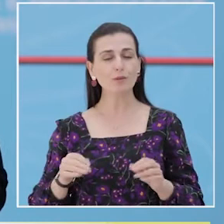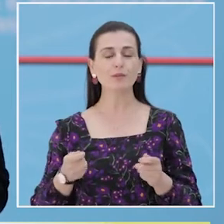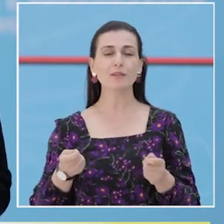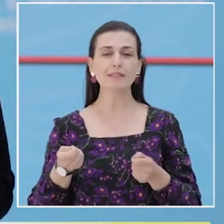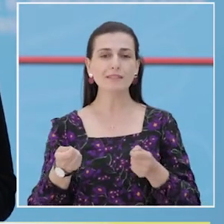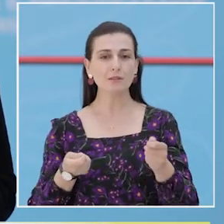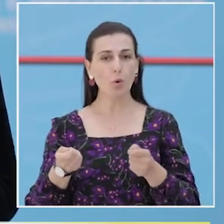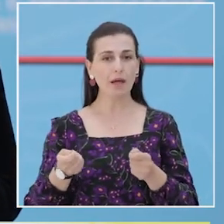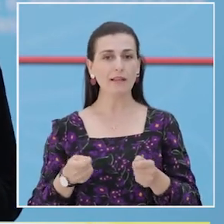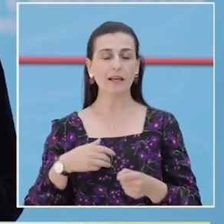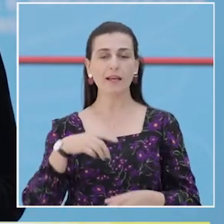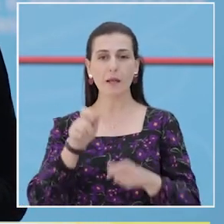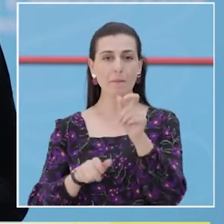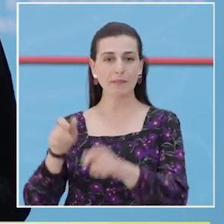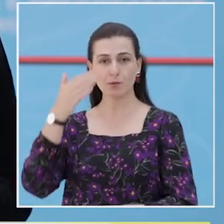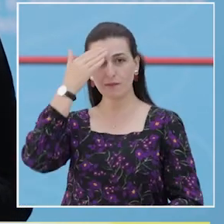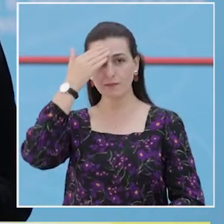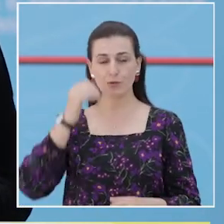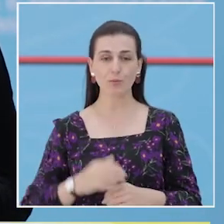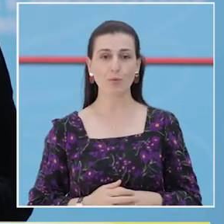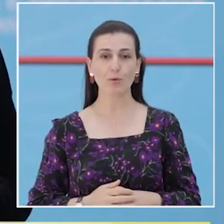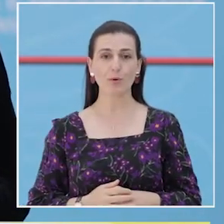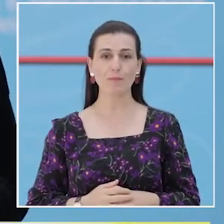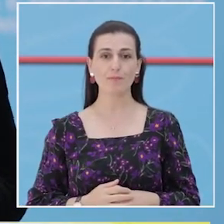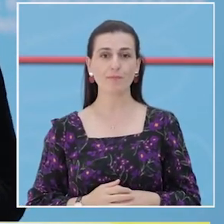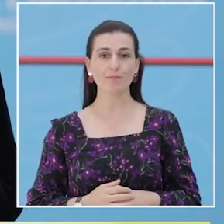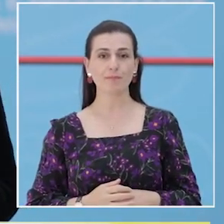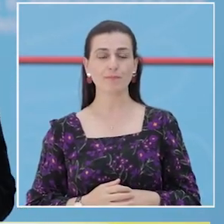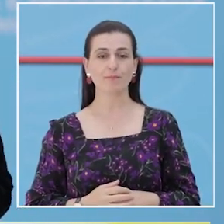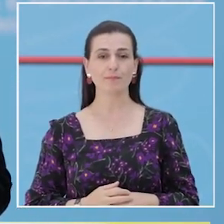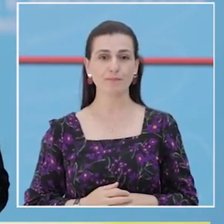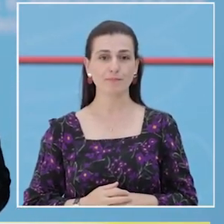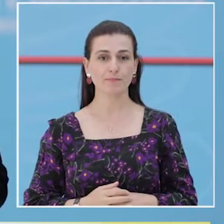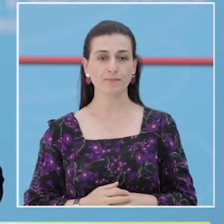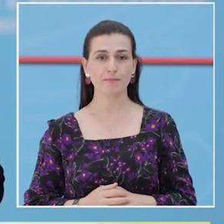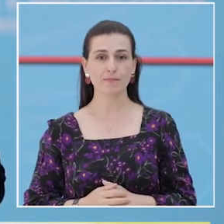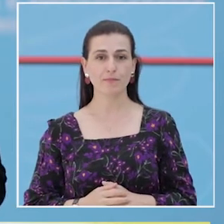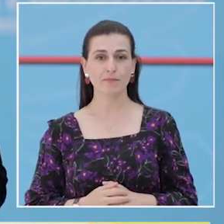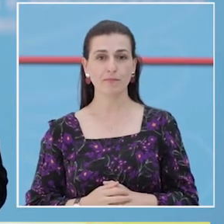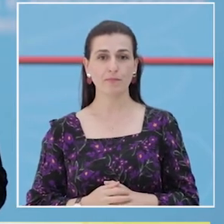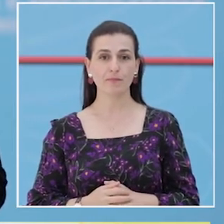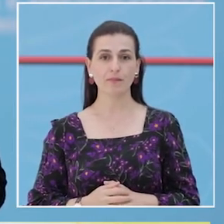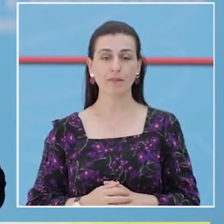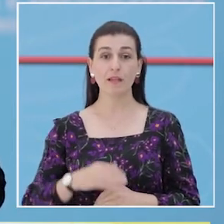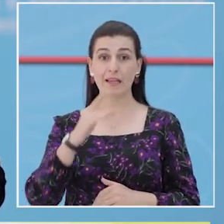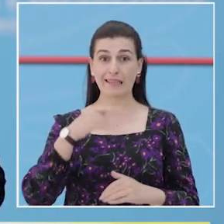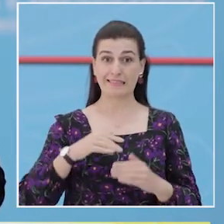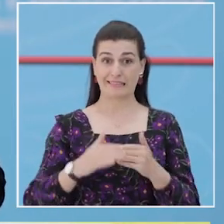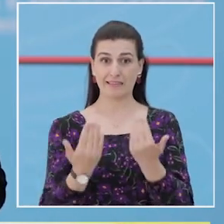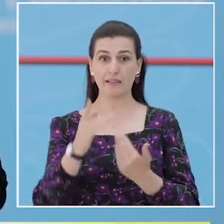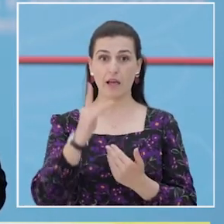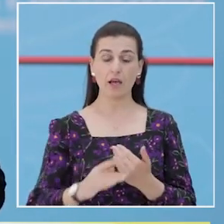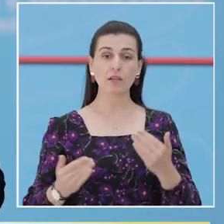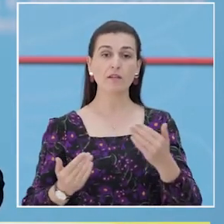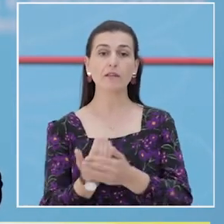Kjo është një treguës që masat e marra kanë bërë të mundur që sistemi shëndetsor të mos mbjë nërkohet dhe të përbaloj me sukses